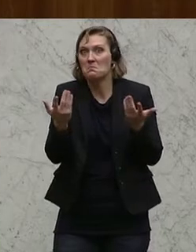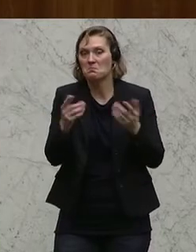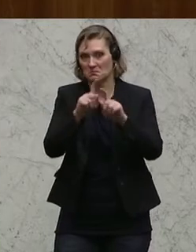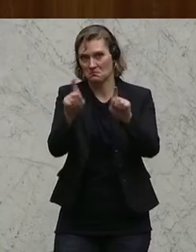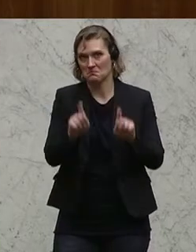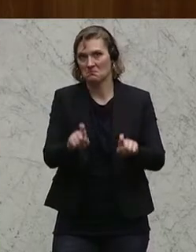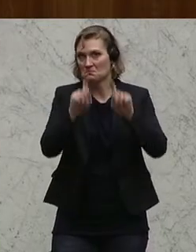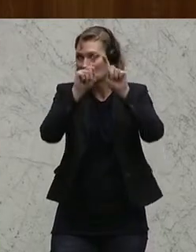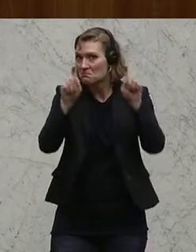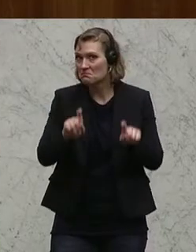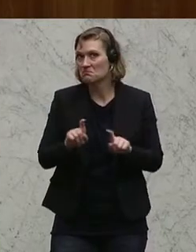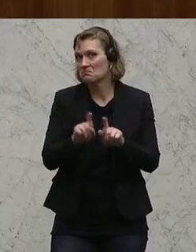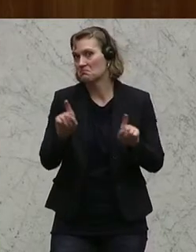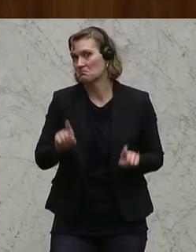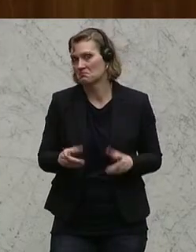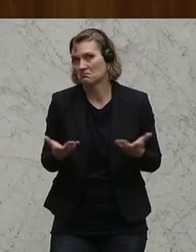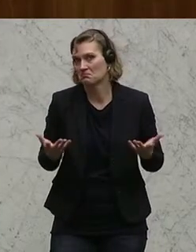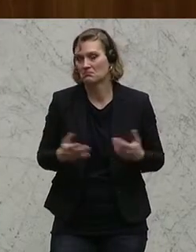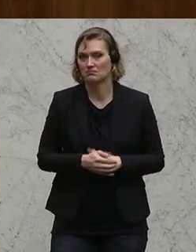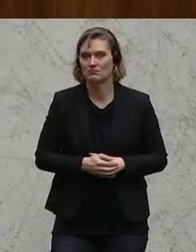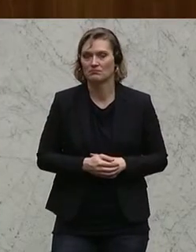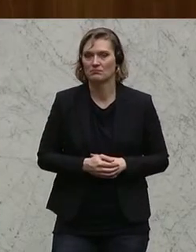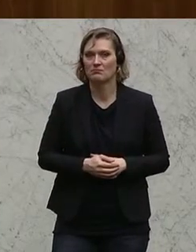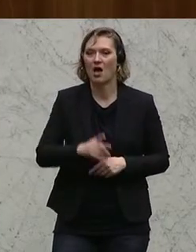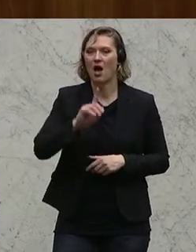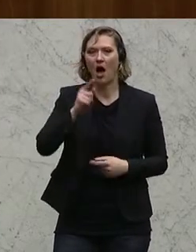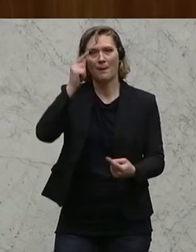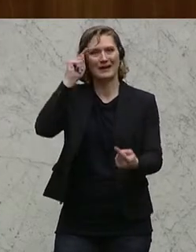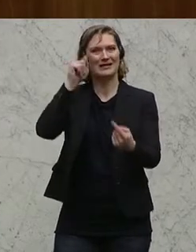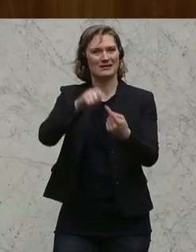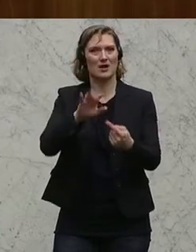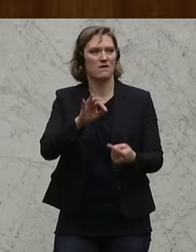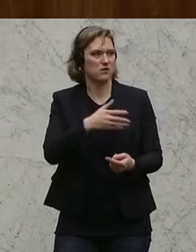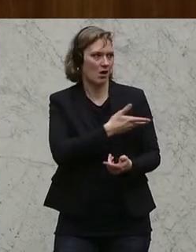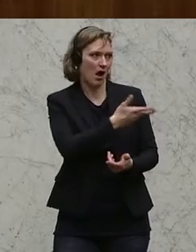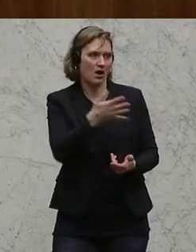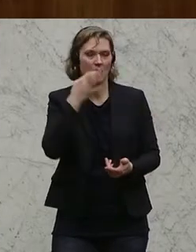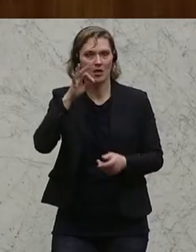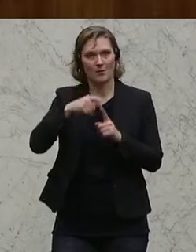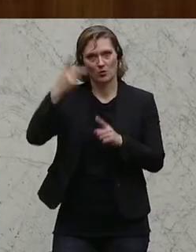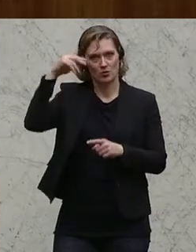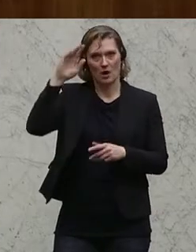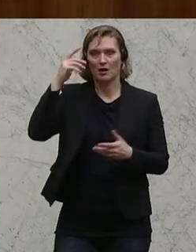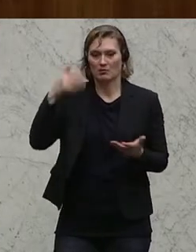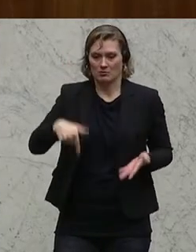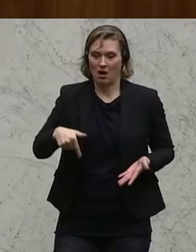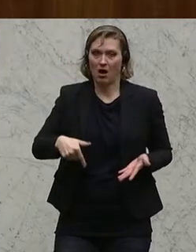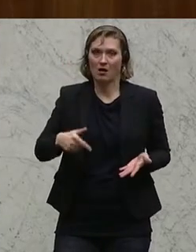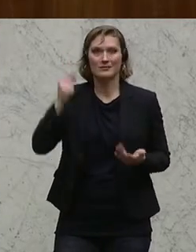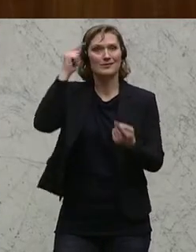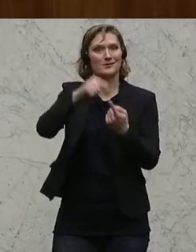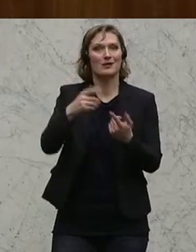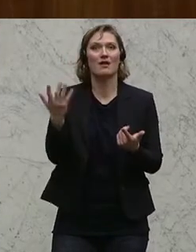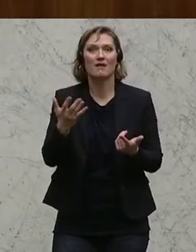Aber letzten Endes, meine sehr geehrten Damen und Herren, muss ja auch ein Ziel vor Augen stehen. Und dieses Ziel meiner Meinung nach kann nur sein,